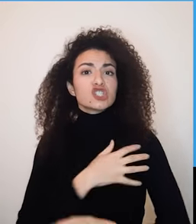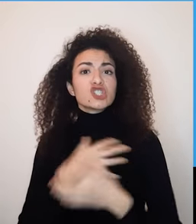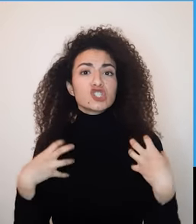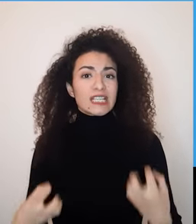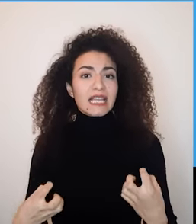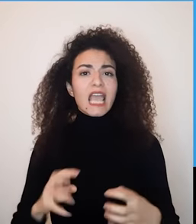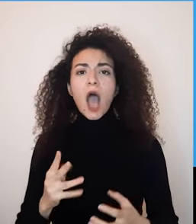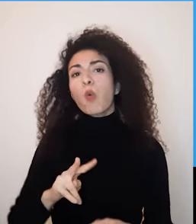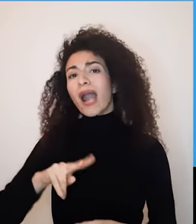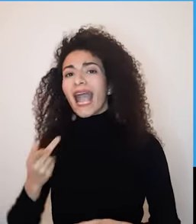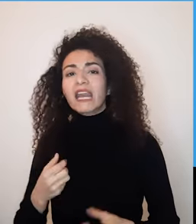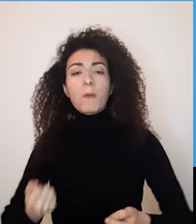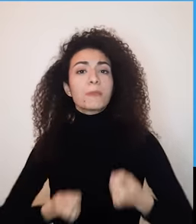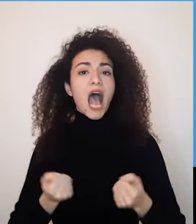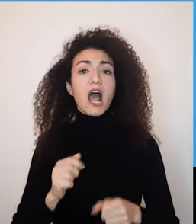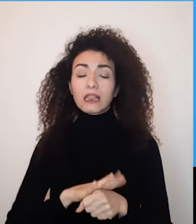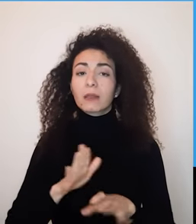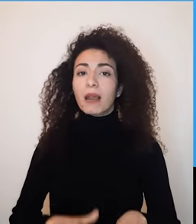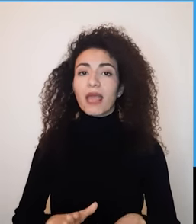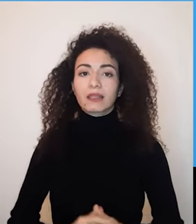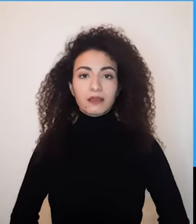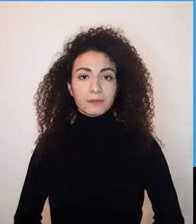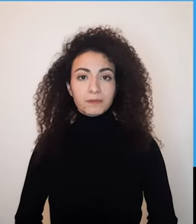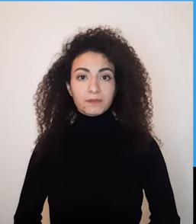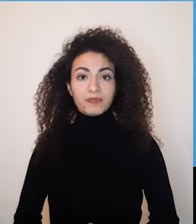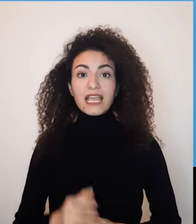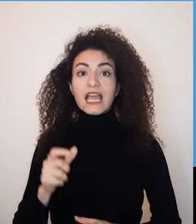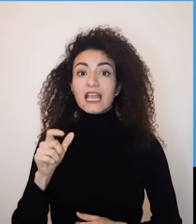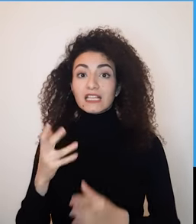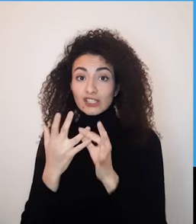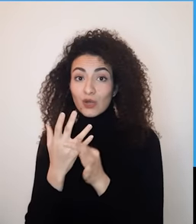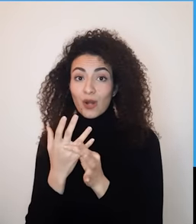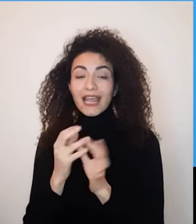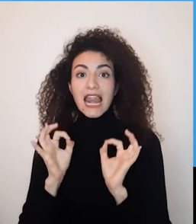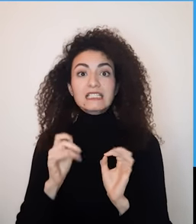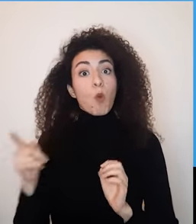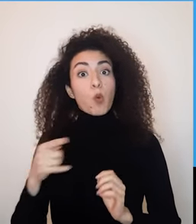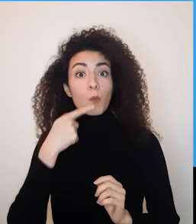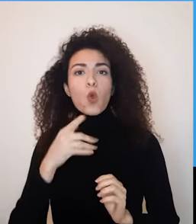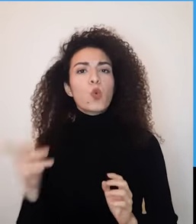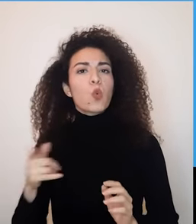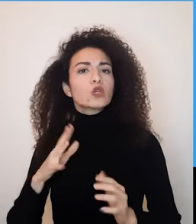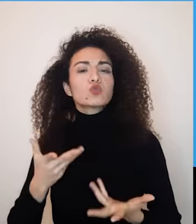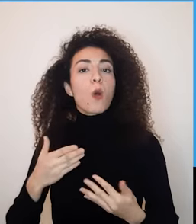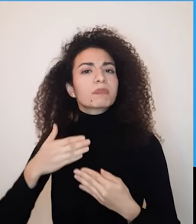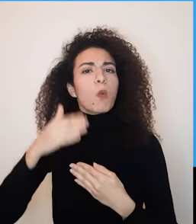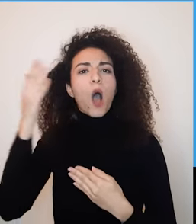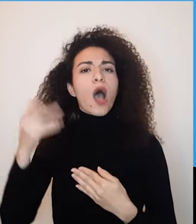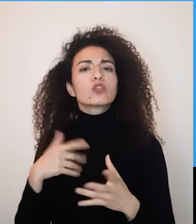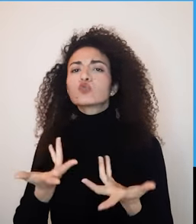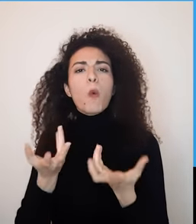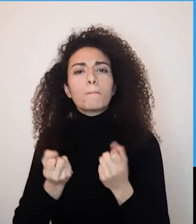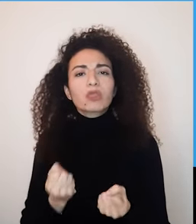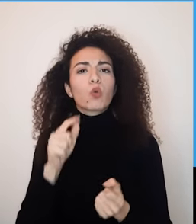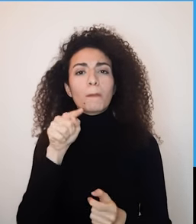ولي يمكن أن تكون جسدية أو تتعلق ببعض المهارات المنزلية؟ طبعاً الشريك يجب أن يقول شو هي توقعته